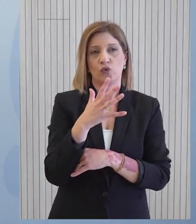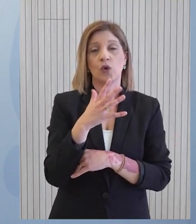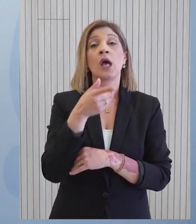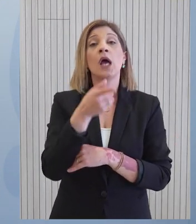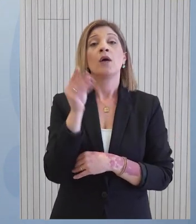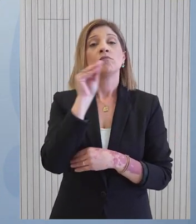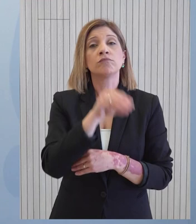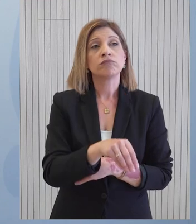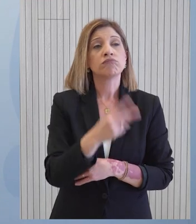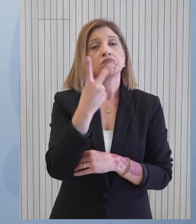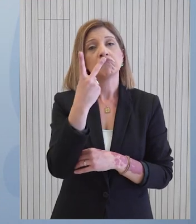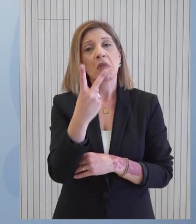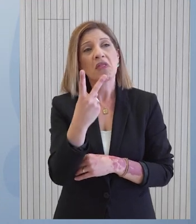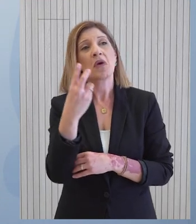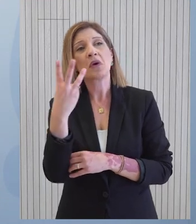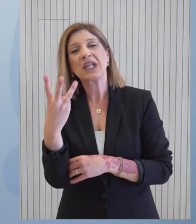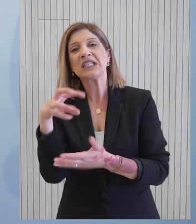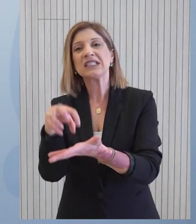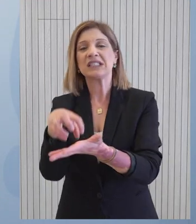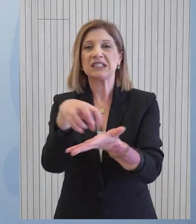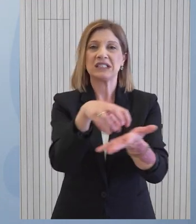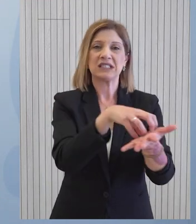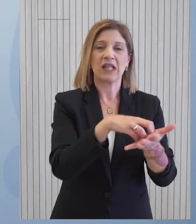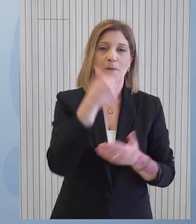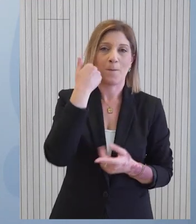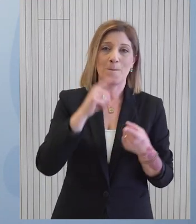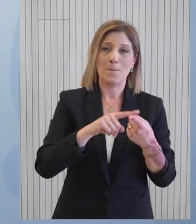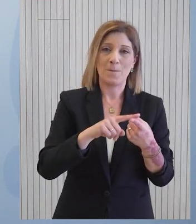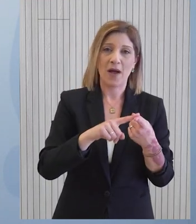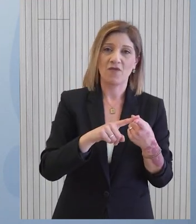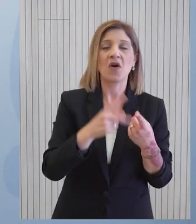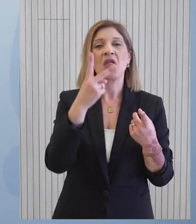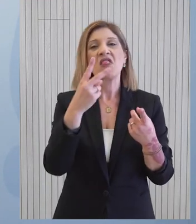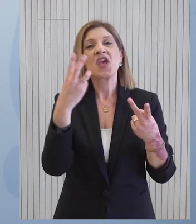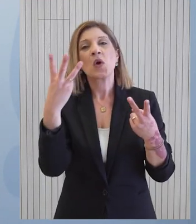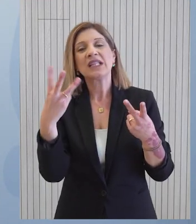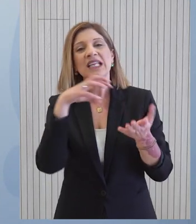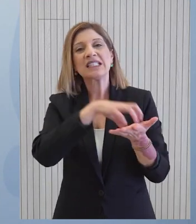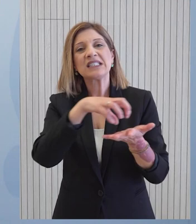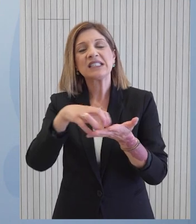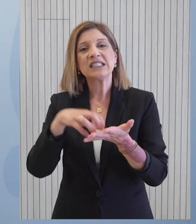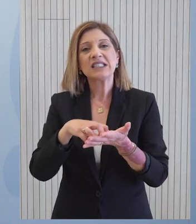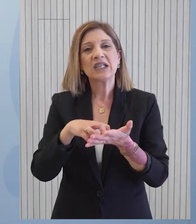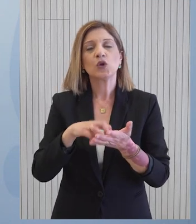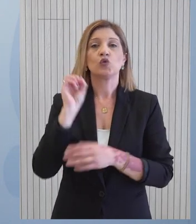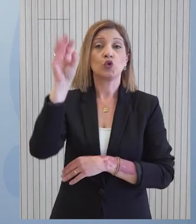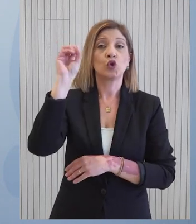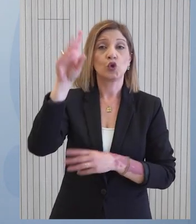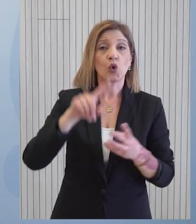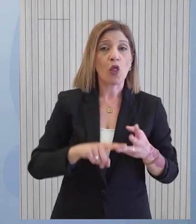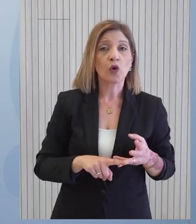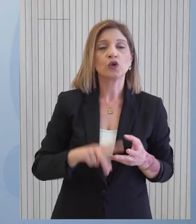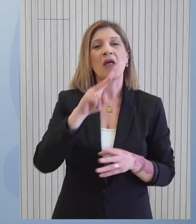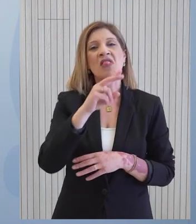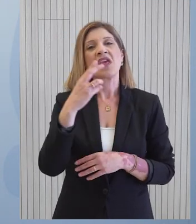θα στελεχώνονται 2 έως 3 σταθμοί στην δασική περιφέρεια Πάφου 2 έως 3 σταθμοί στην δασική περιφέρεια Τρόδους και